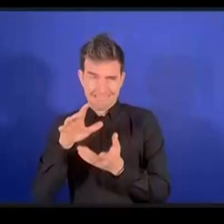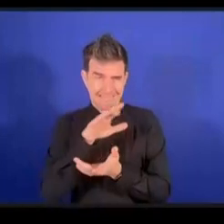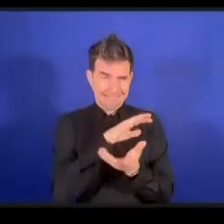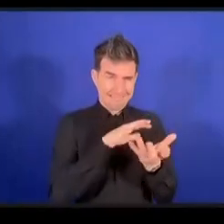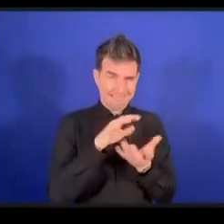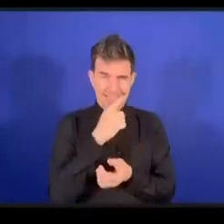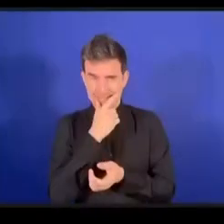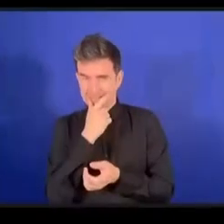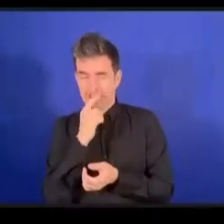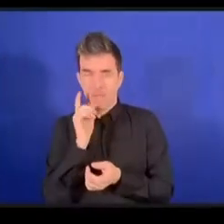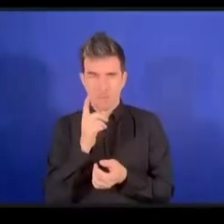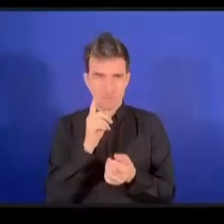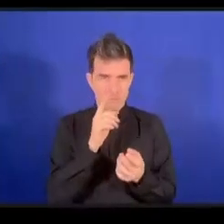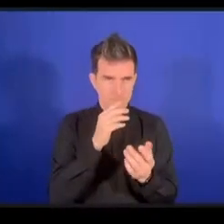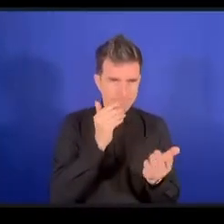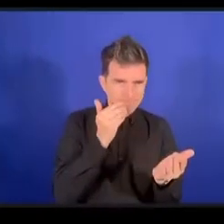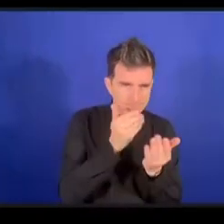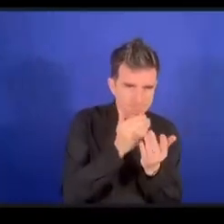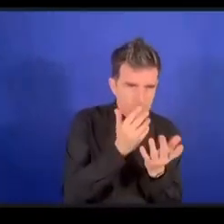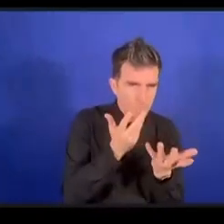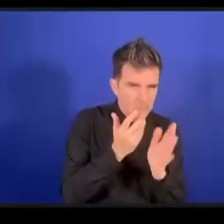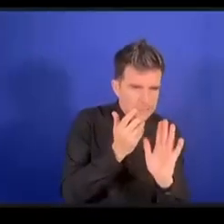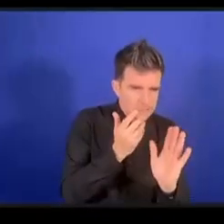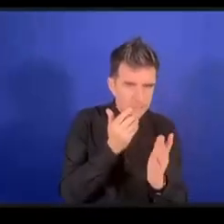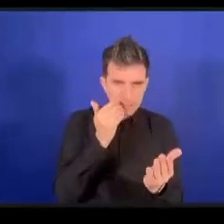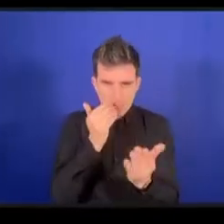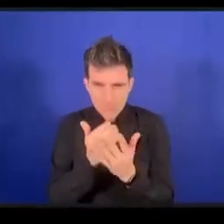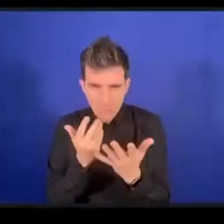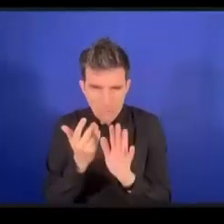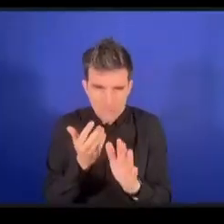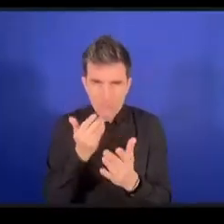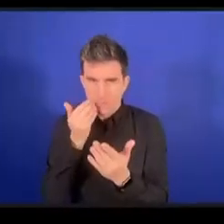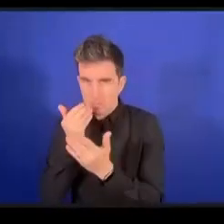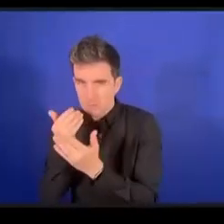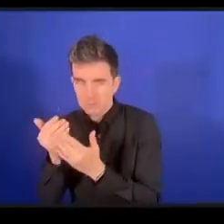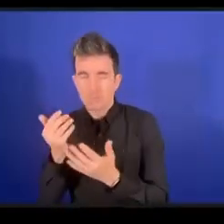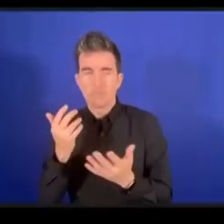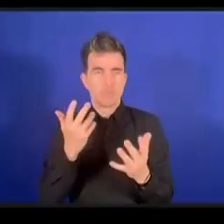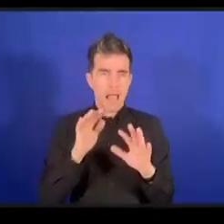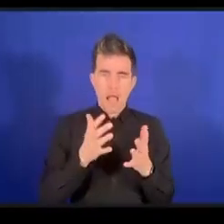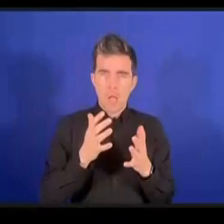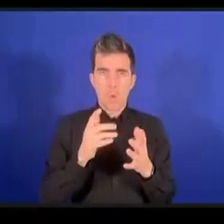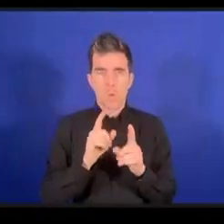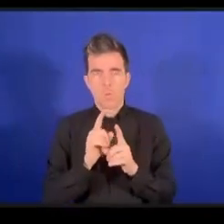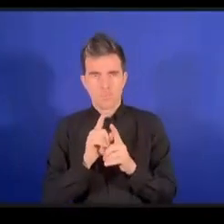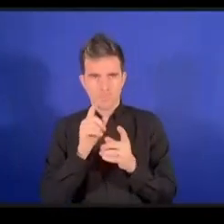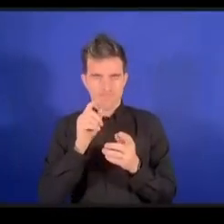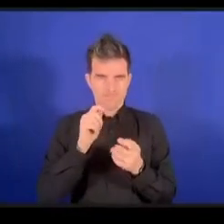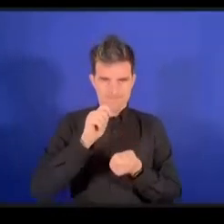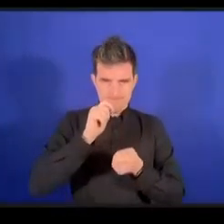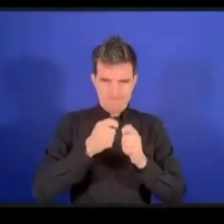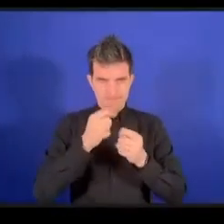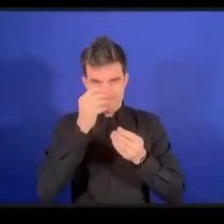يريده تريده صناعتنا وأن تبادل الرسائل بين